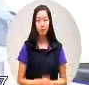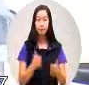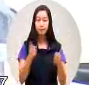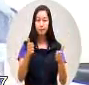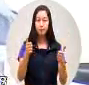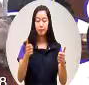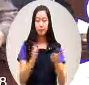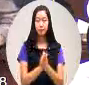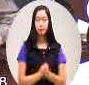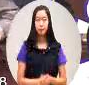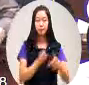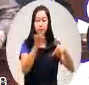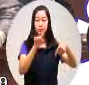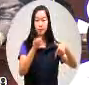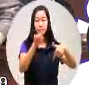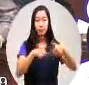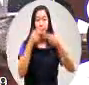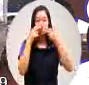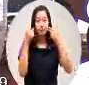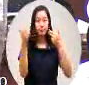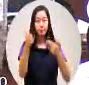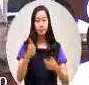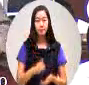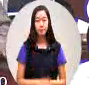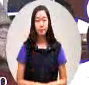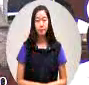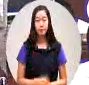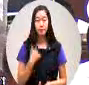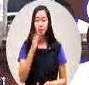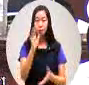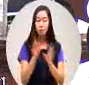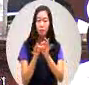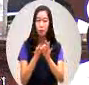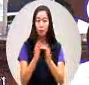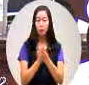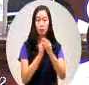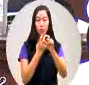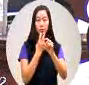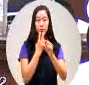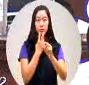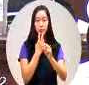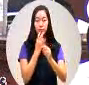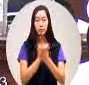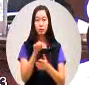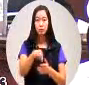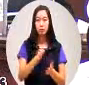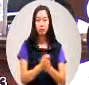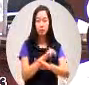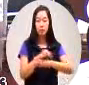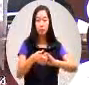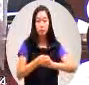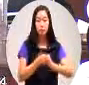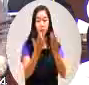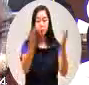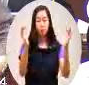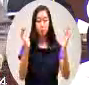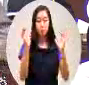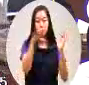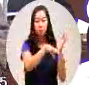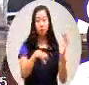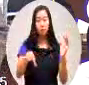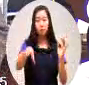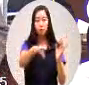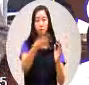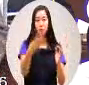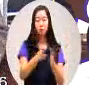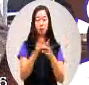谢谢医师谈大议员有关于中央在划定森林区划定